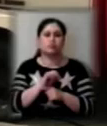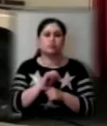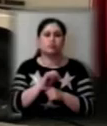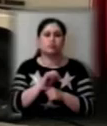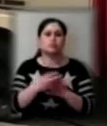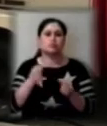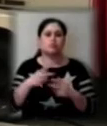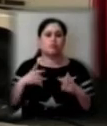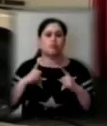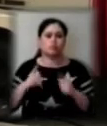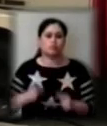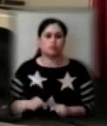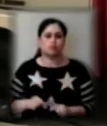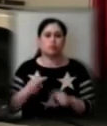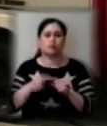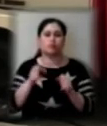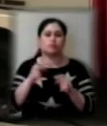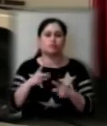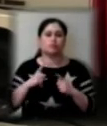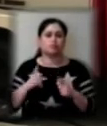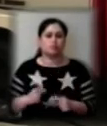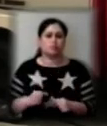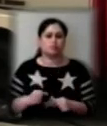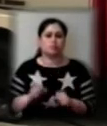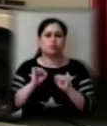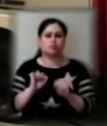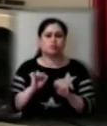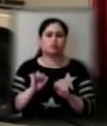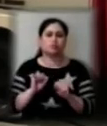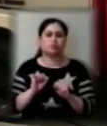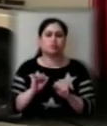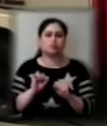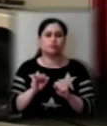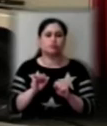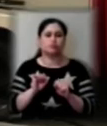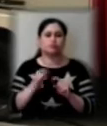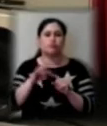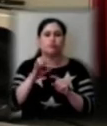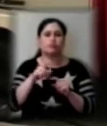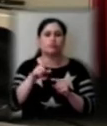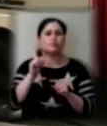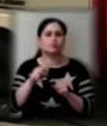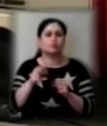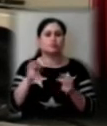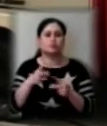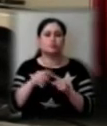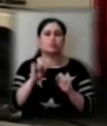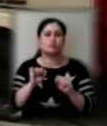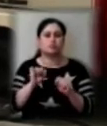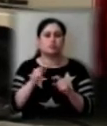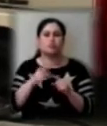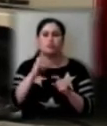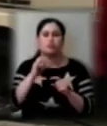Це спеціальні захисні костюми. Вони предназначені для захисту не тільки